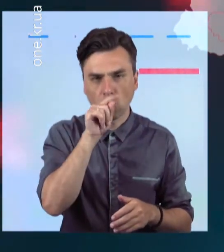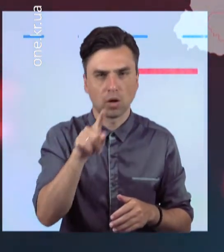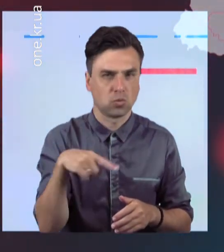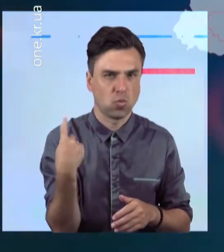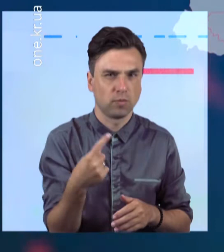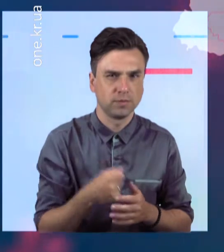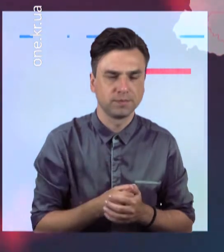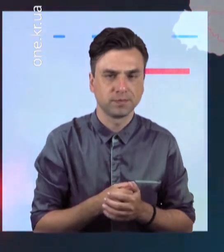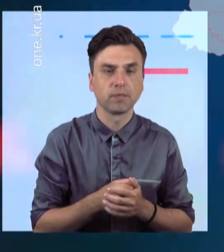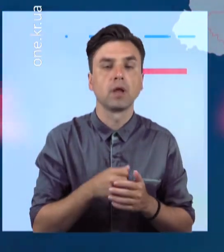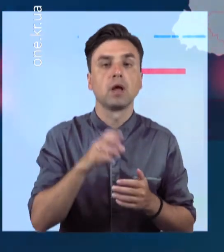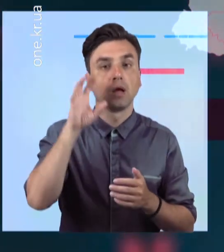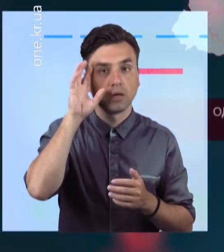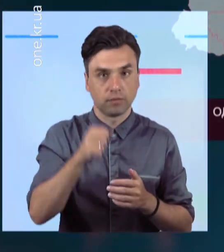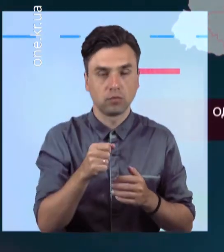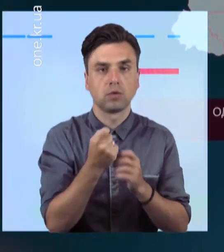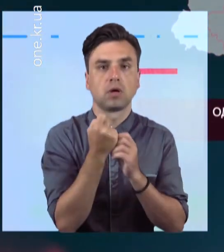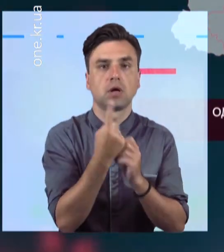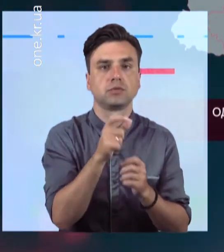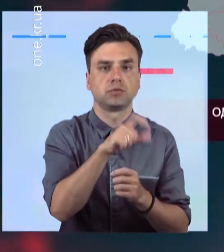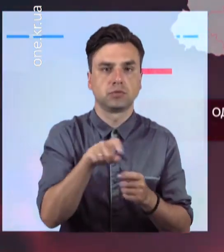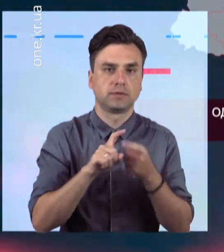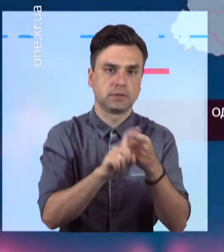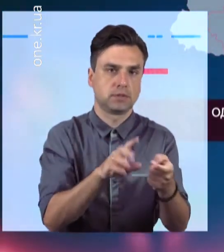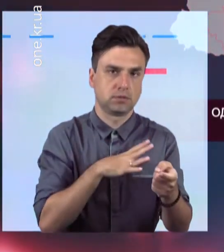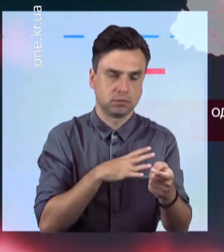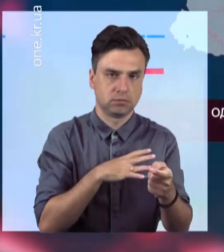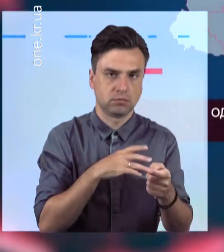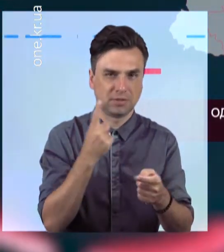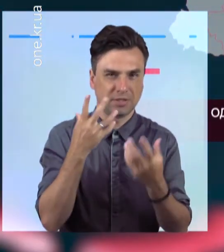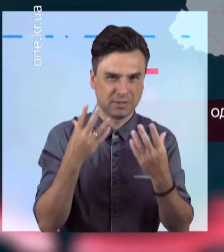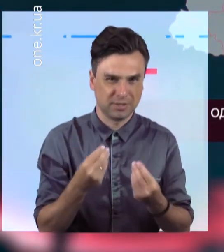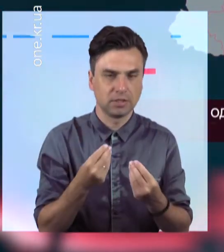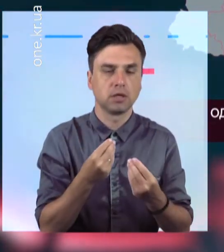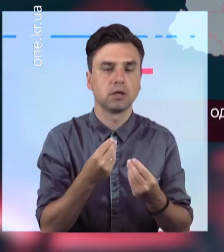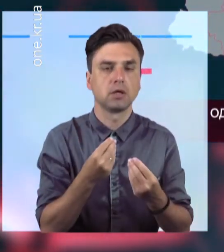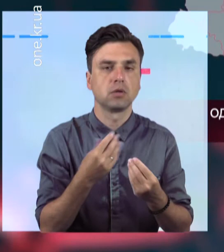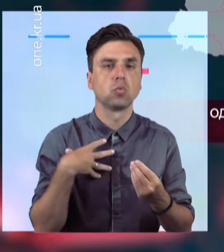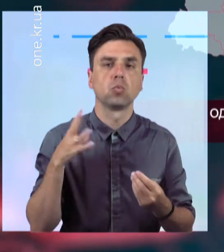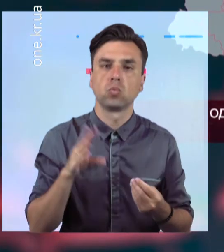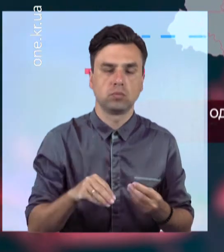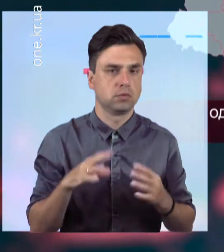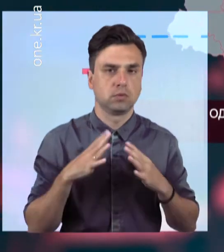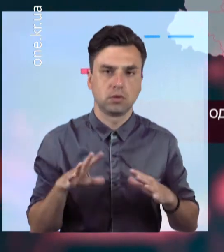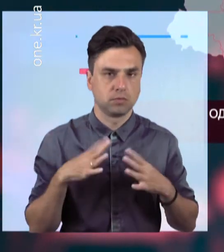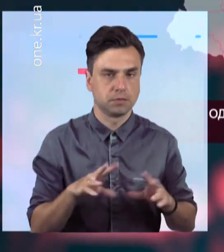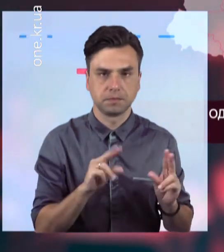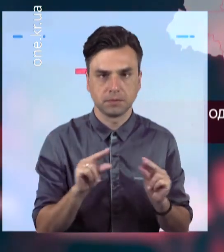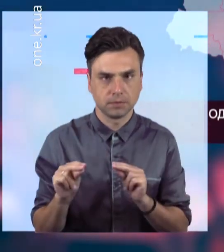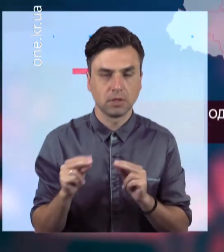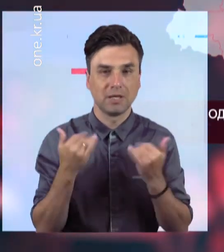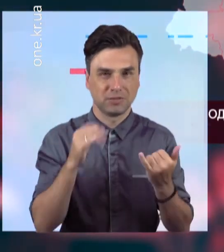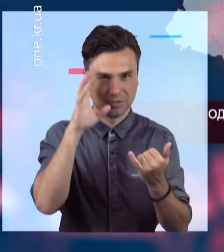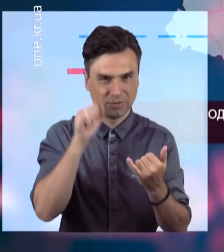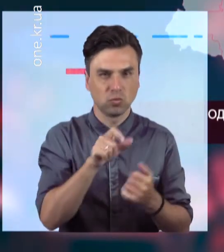добу зареєстрували 11 нових випадків інфікування. За минулі 24 години обійшлося без летальних випадків. Загалом на